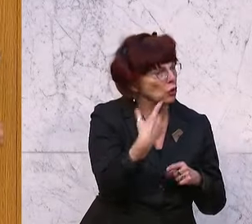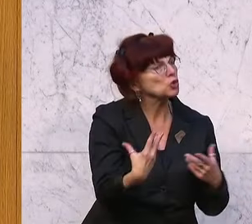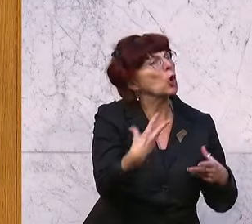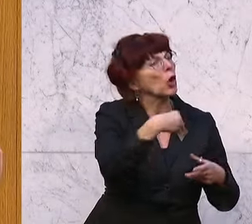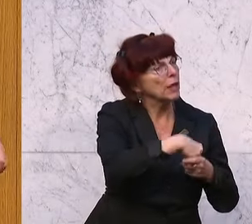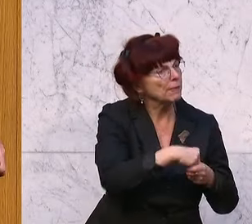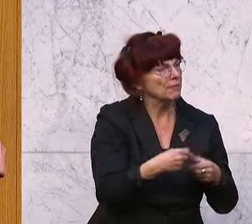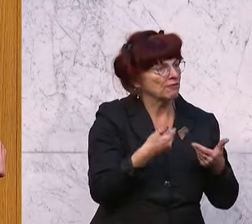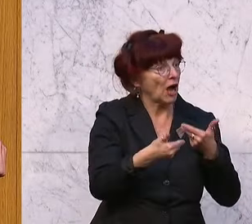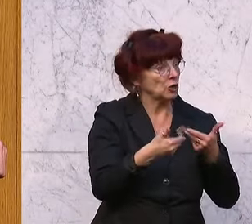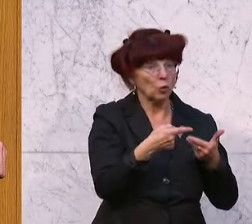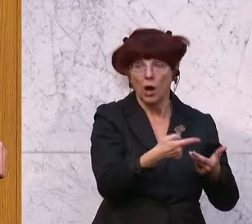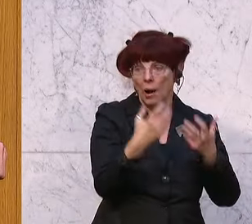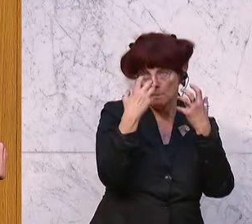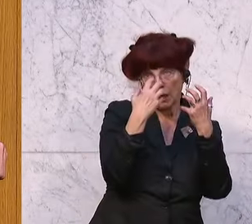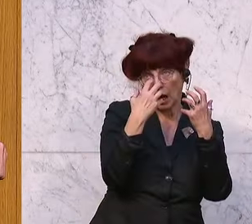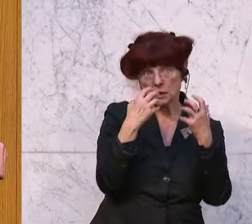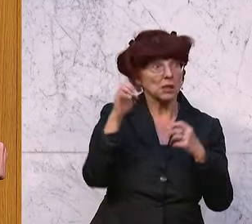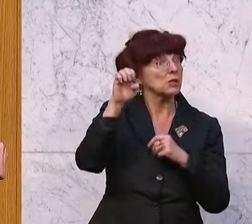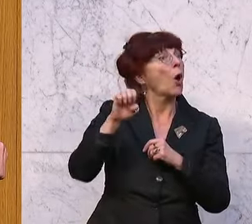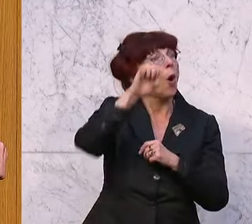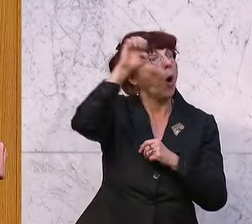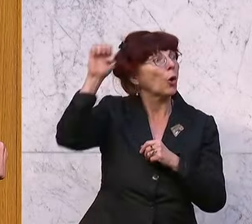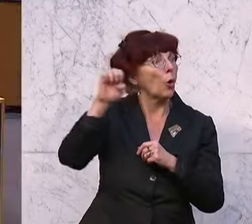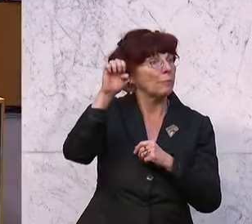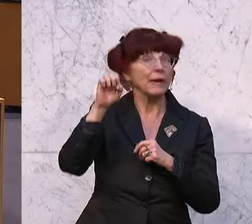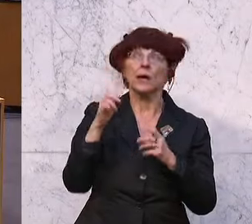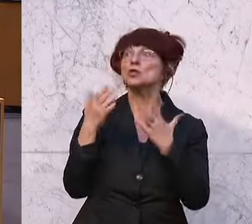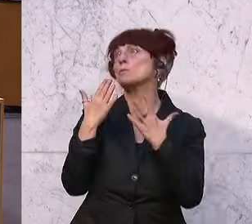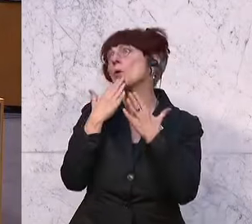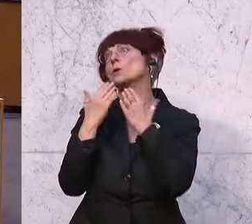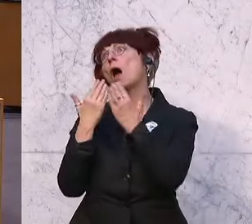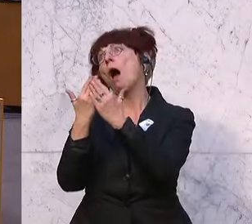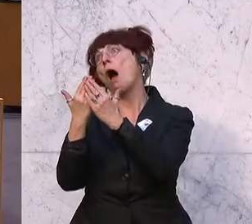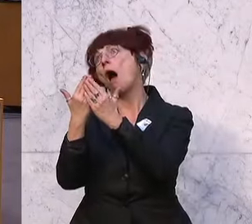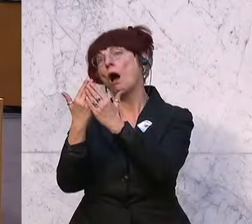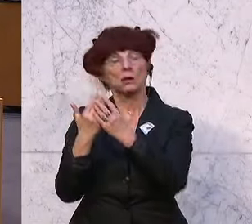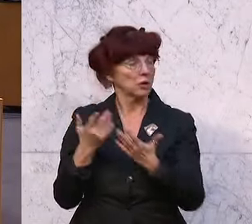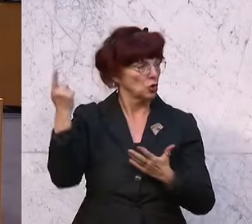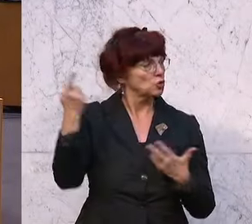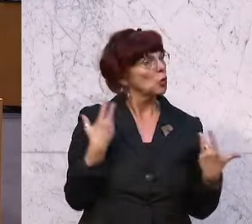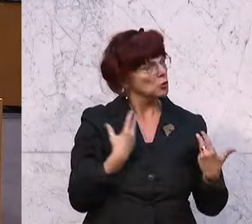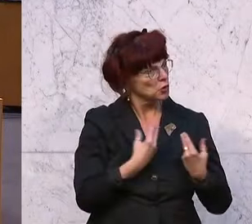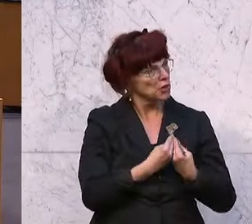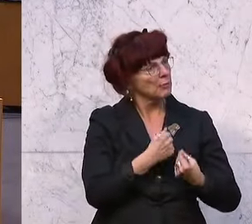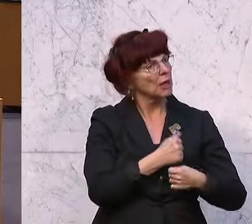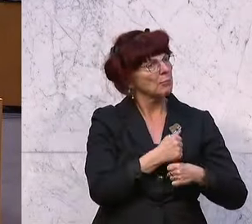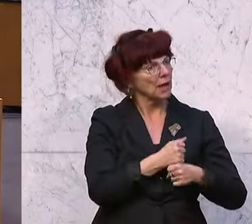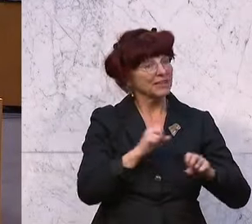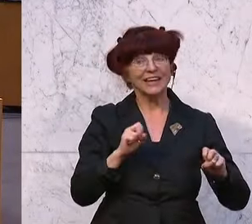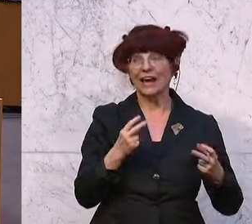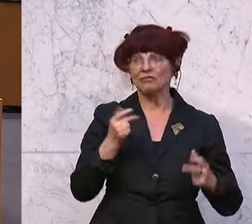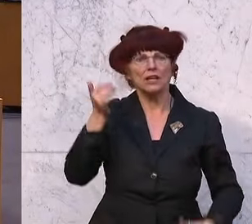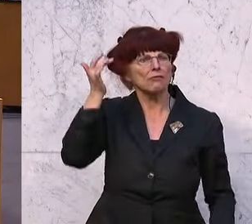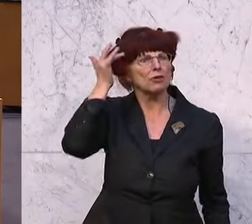wissen sozusagen ganz begeisterte Europäer und europäische Zentralisten sind. Das nennt man dann die Zusammenarbeit der Kräfte der